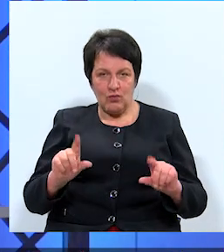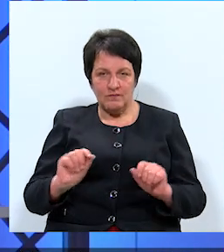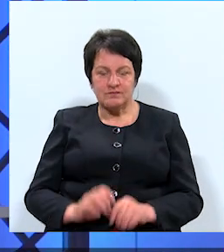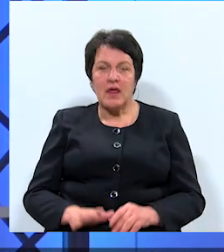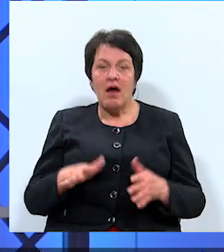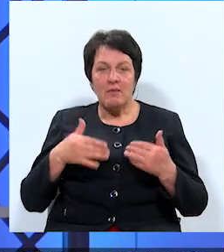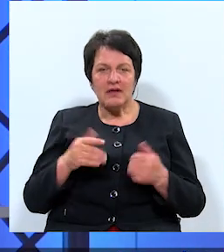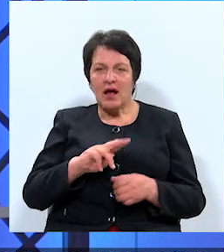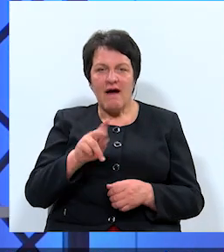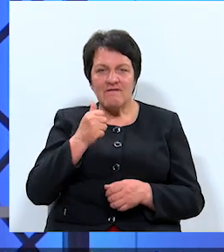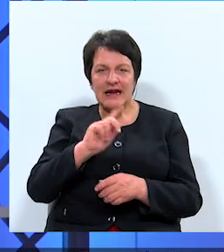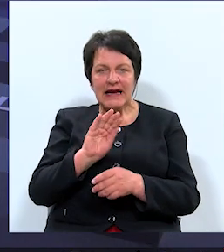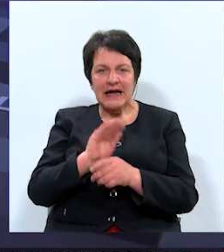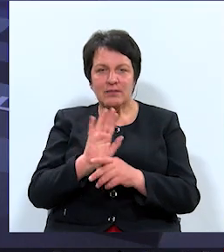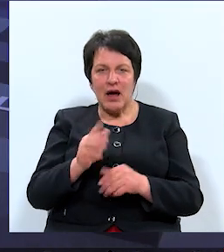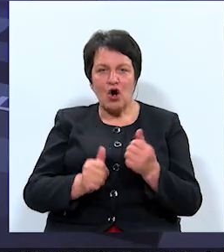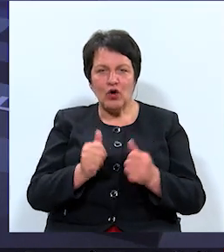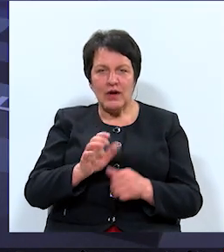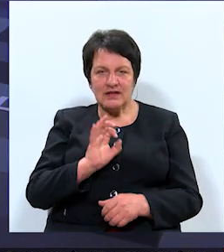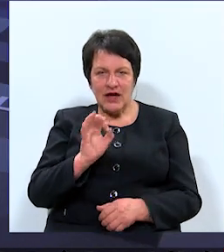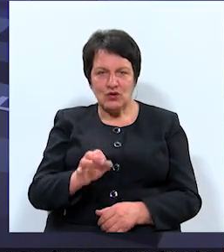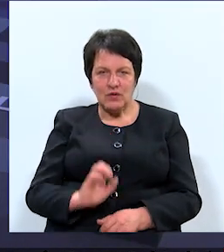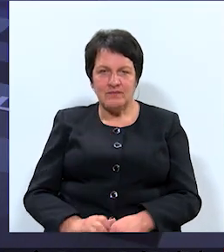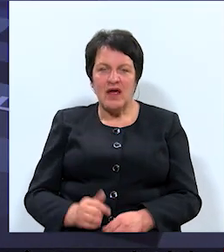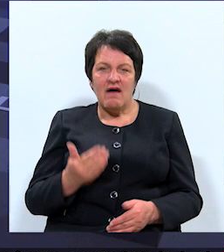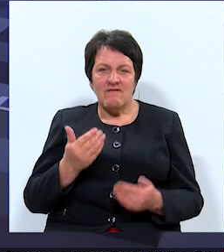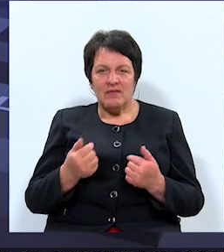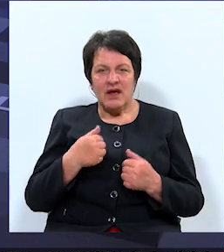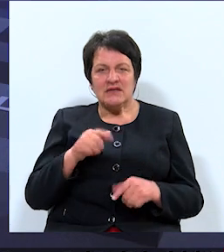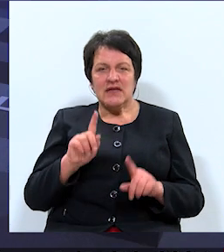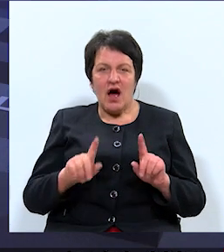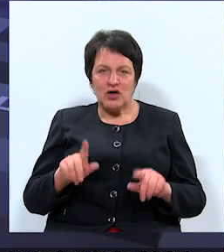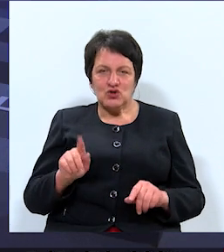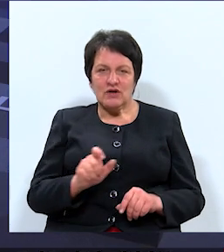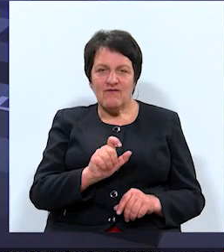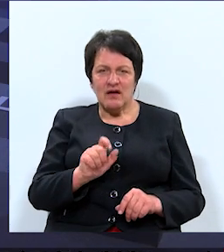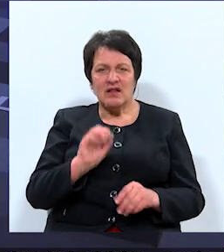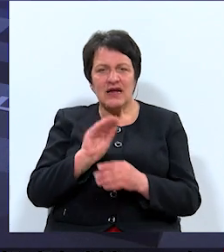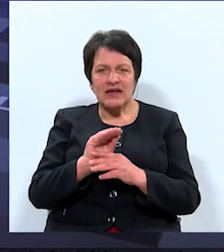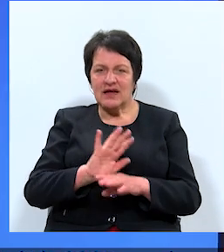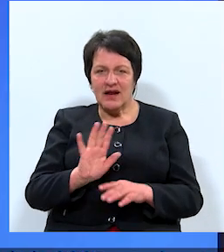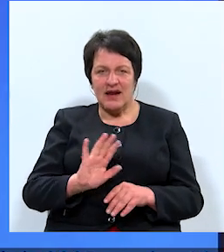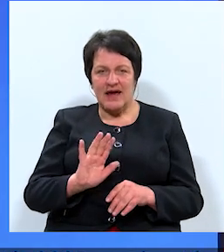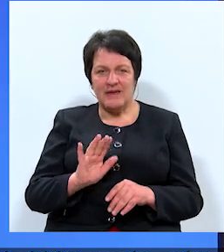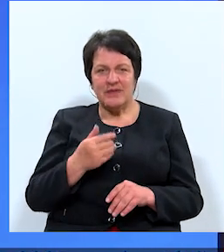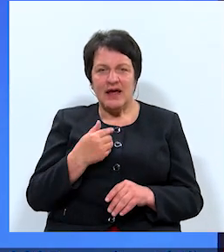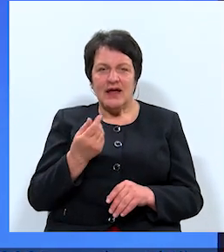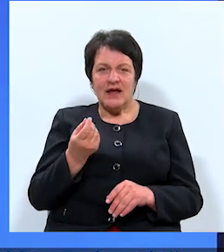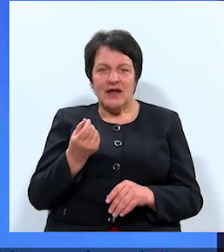ir kritika par konkurentu teikto? Jeludz? Es varbūt vienkārši pāris vārdos. Pat ne kritika, šoreiz es pat